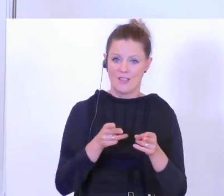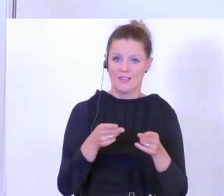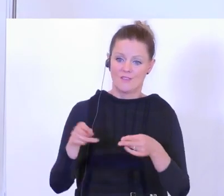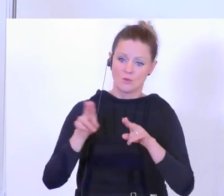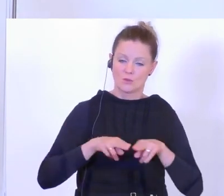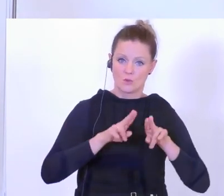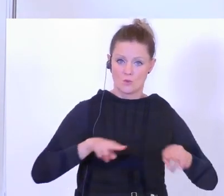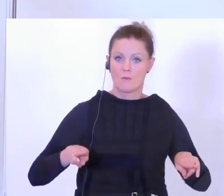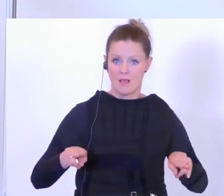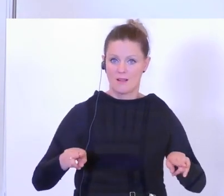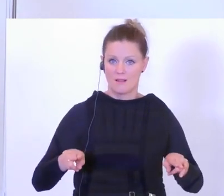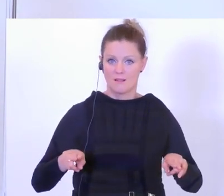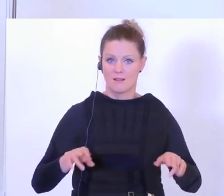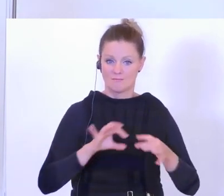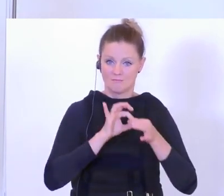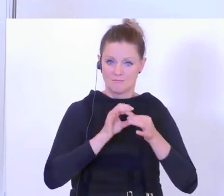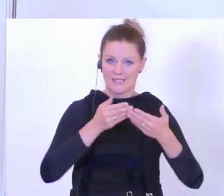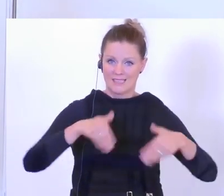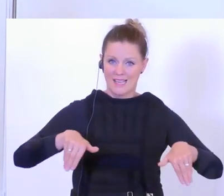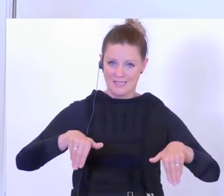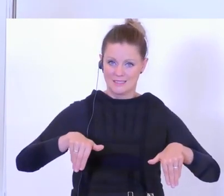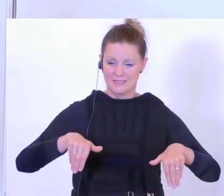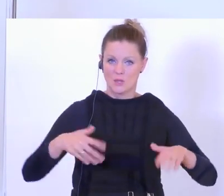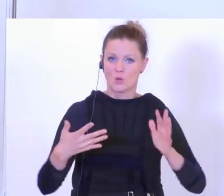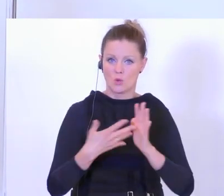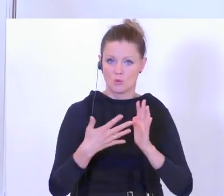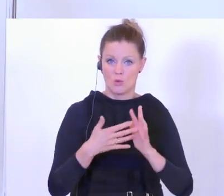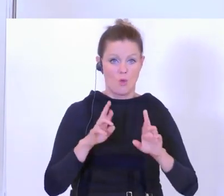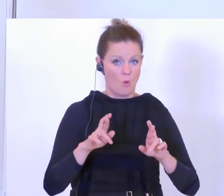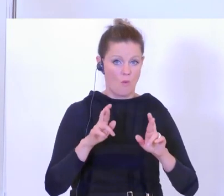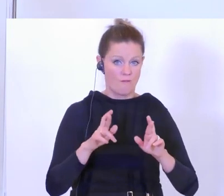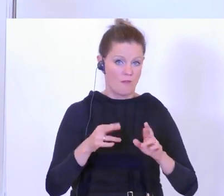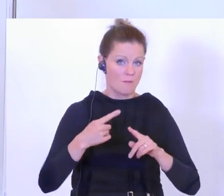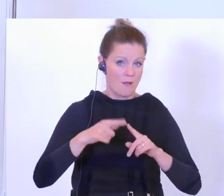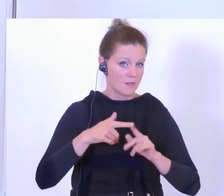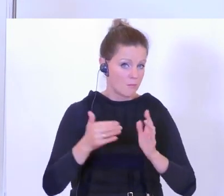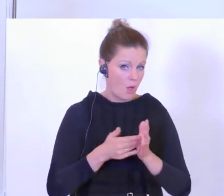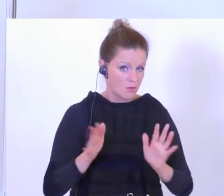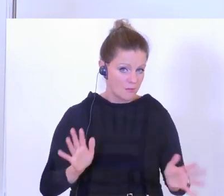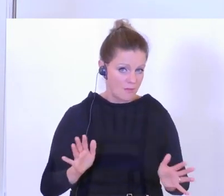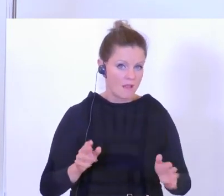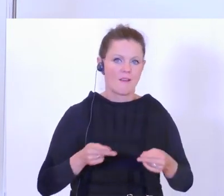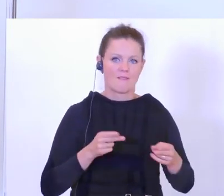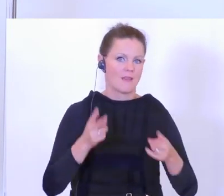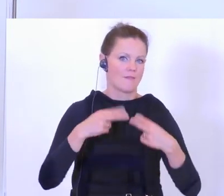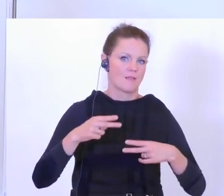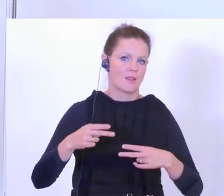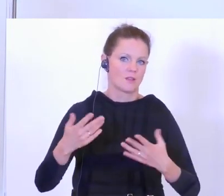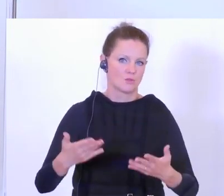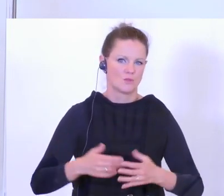Normalisierung kommen auch wieder, was die Grenzkontrollen betrifft, nämlich, dass sie bald hoffentlich auch nicht mehr notwendig sind, der Weg wird konsequent gegangen.